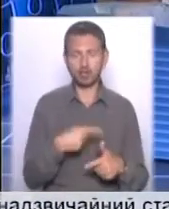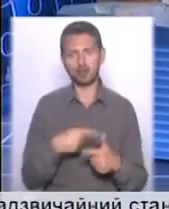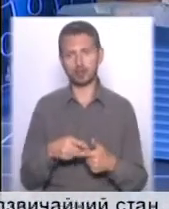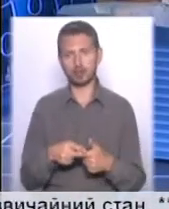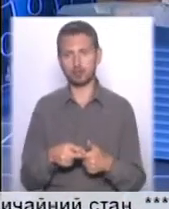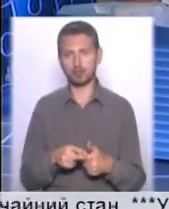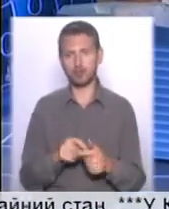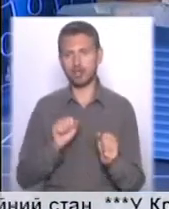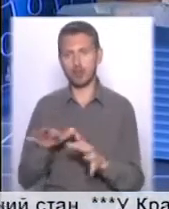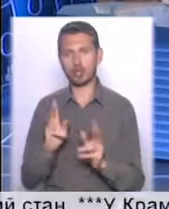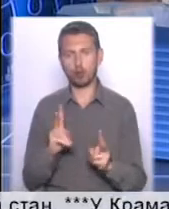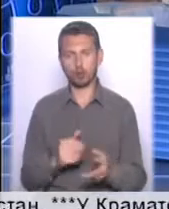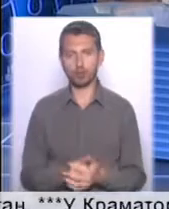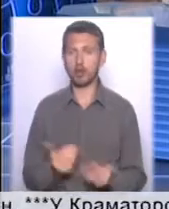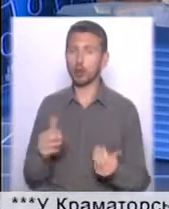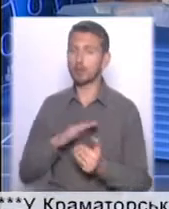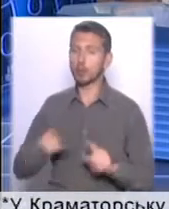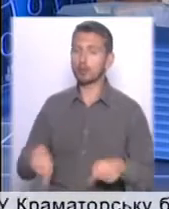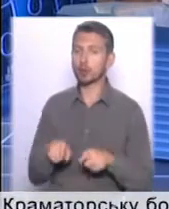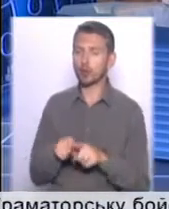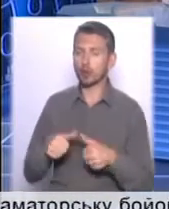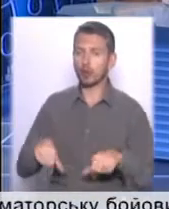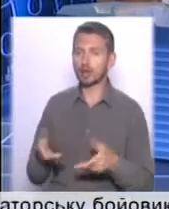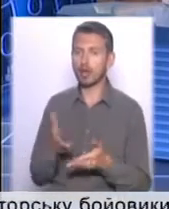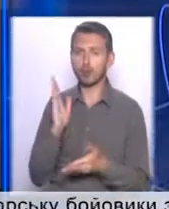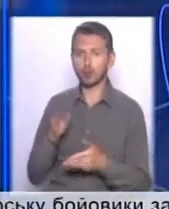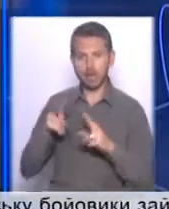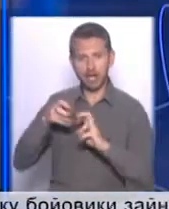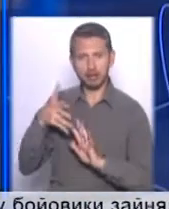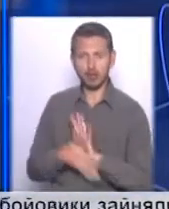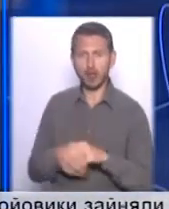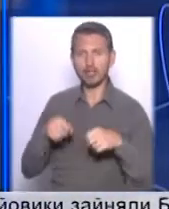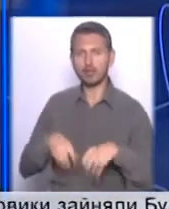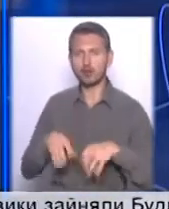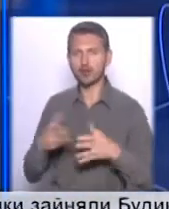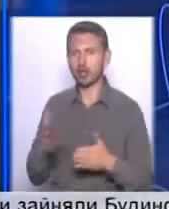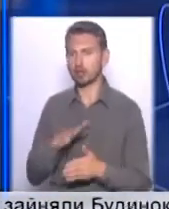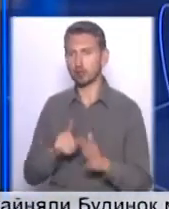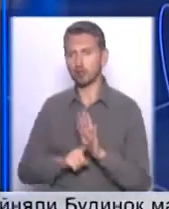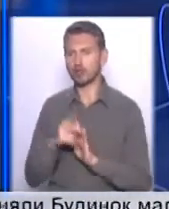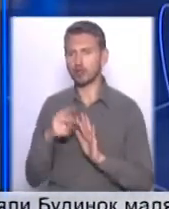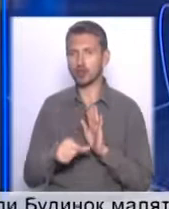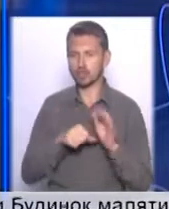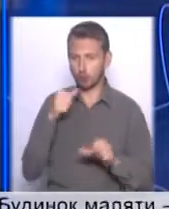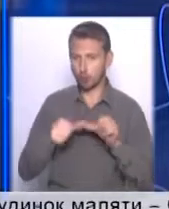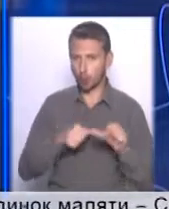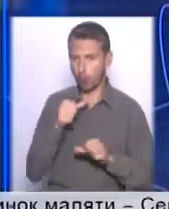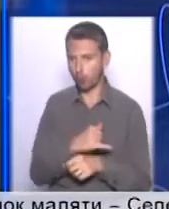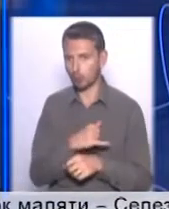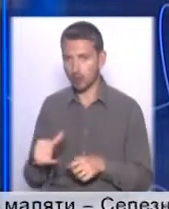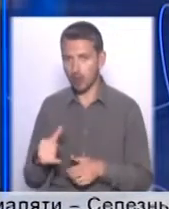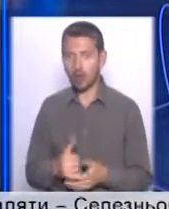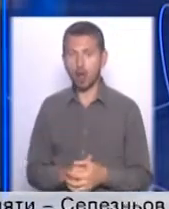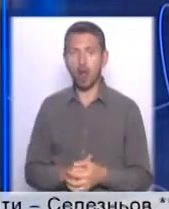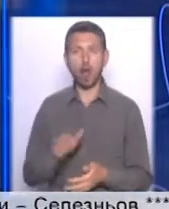наприклад. Скажіть, ось сьогодні якраз було створено таку комісію, яка буде ревізувати, скажімо так, ті рішення, які були з 2006 року ухвалені Київською міською радою, а далі вже